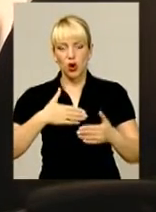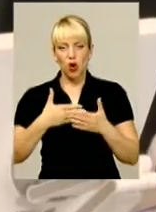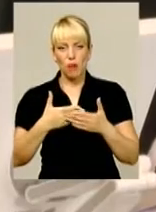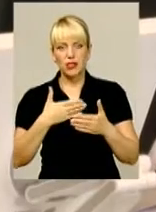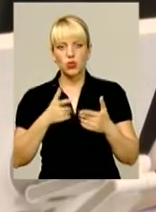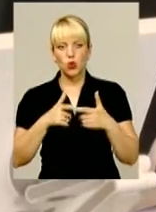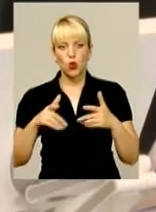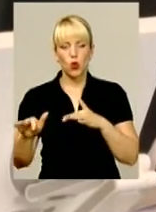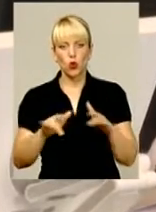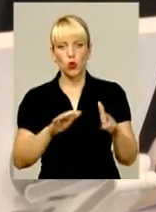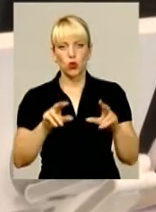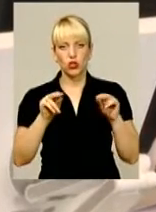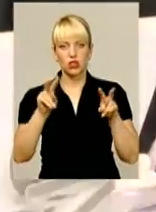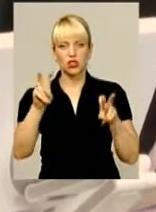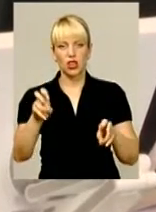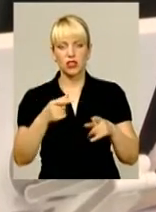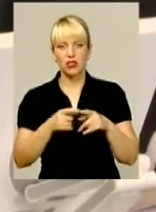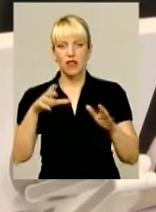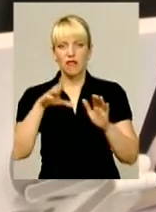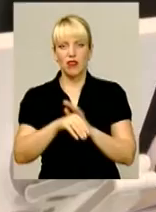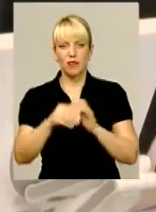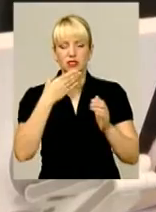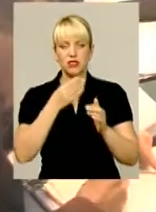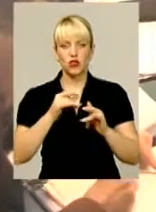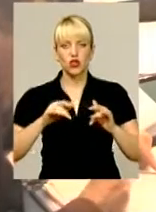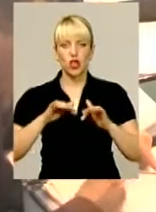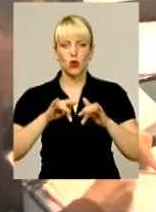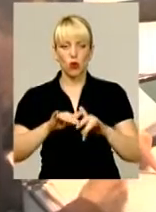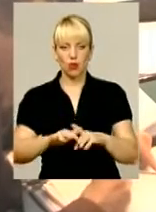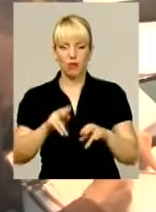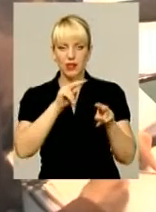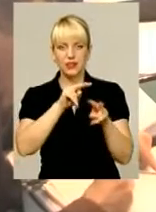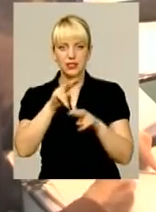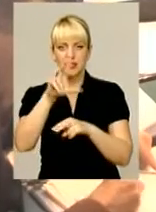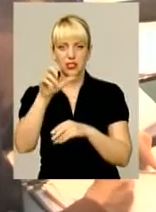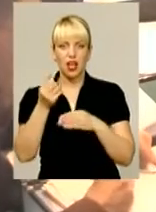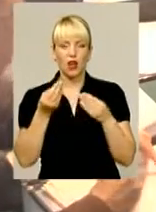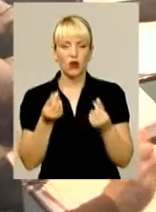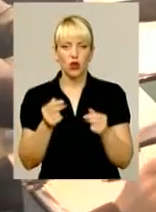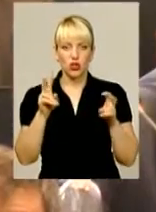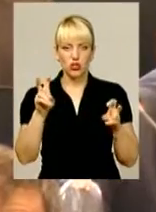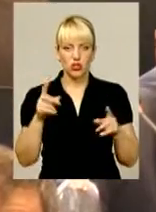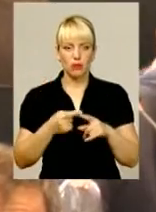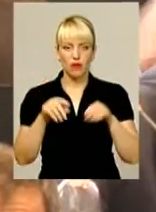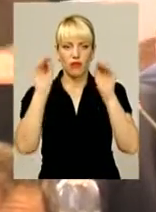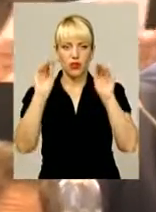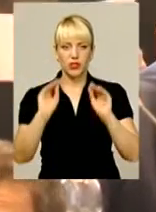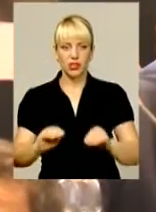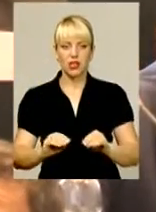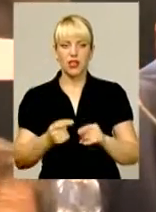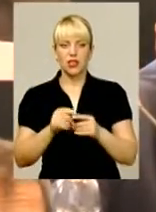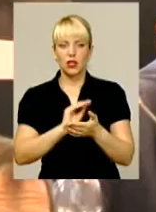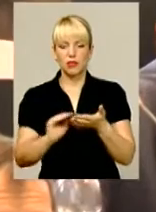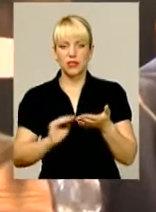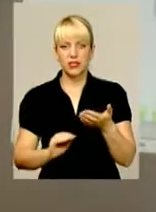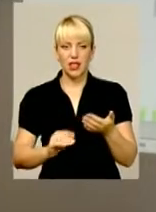«Чесно». У рамках своєї кампанії «Стеж за грошима» вони, аналізуючи декларації обранців про доходи та майно за минулий рік, склали